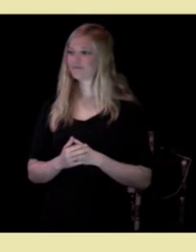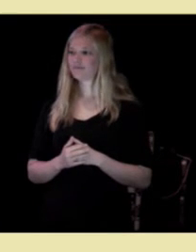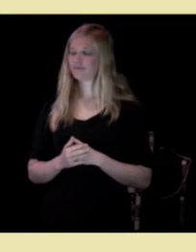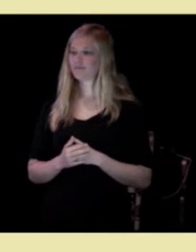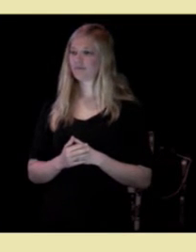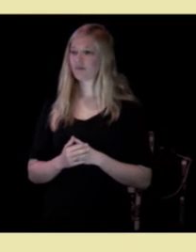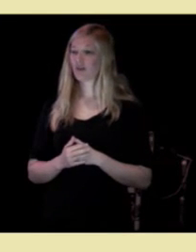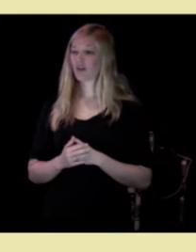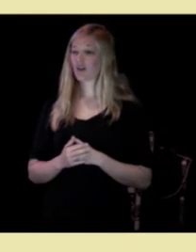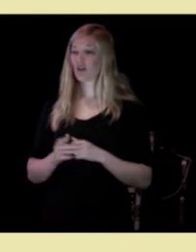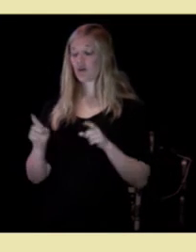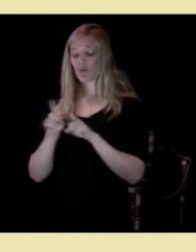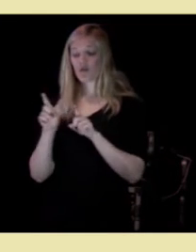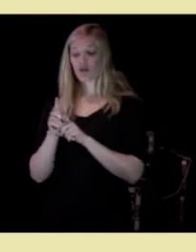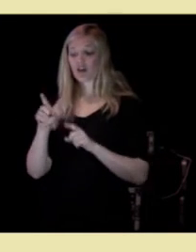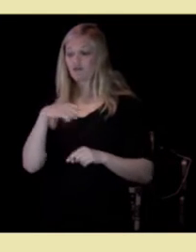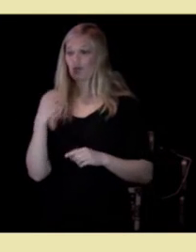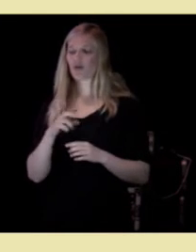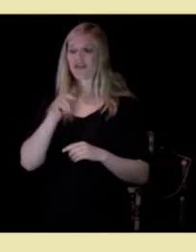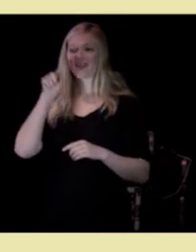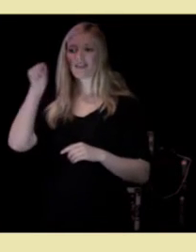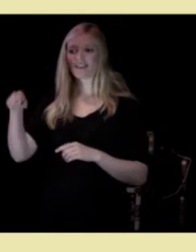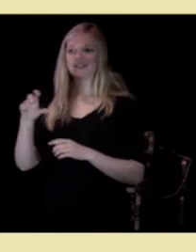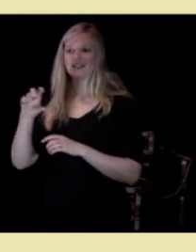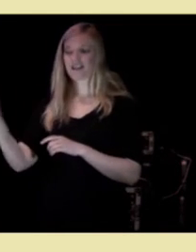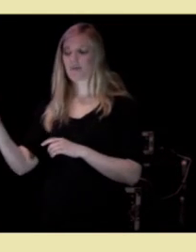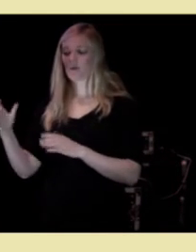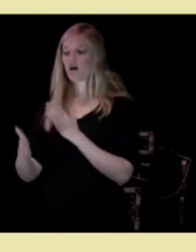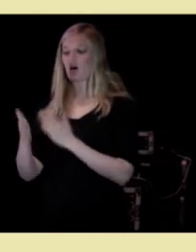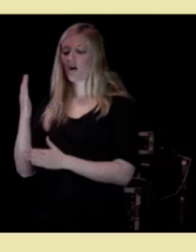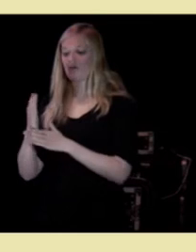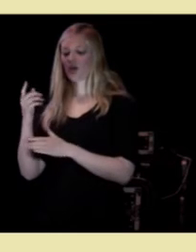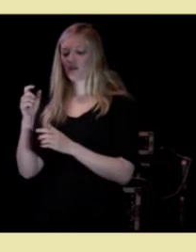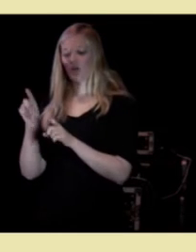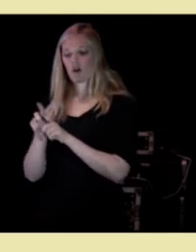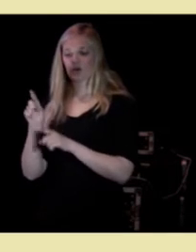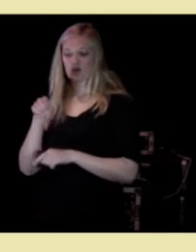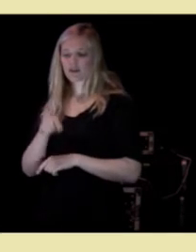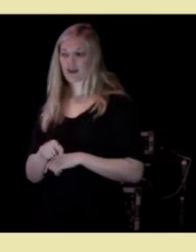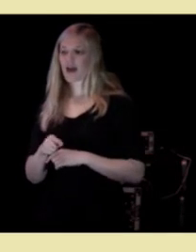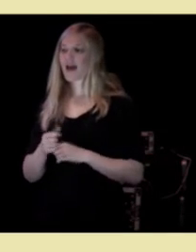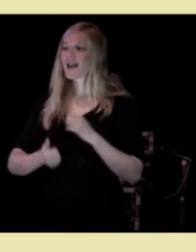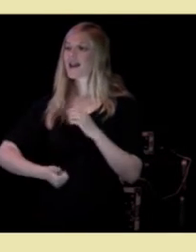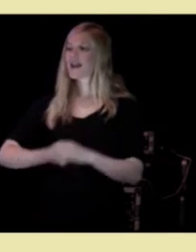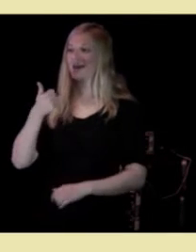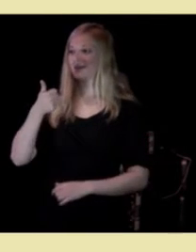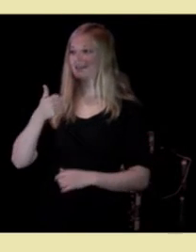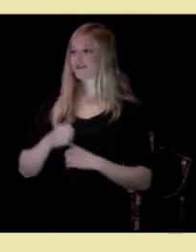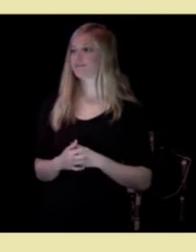Og da må vi over på det neste tema som er avgjørende for det, nemlig ledelsen.